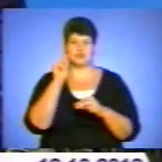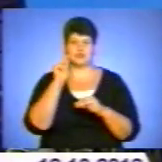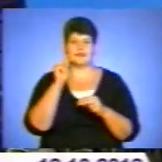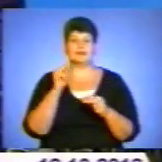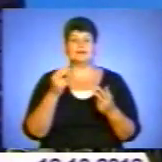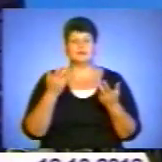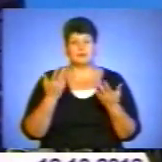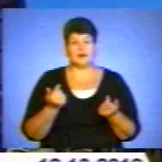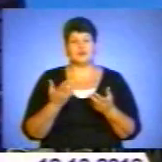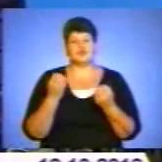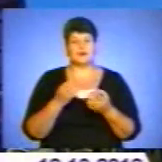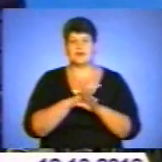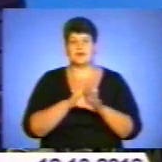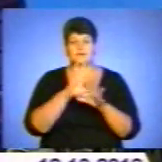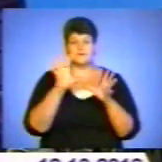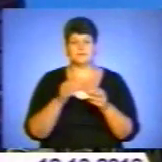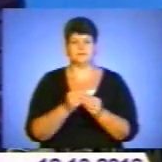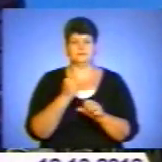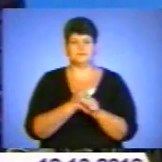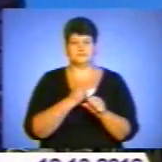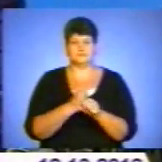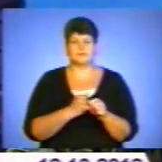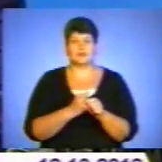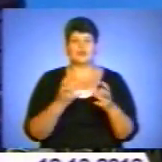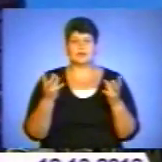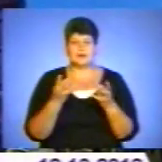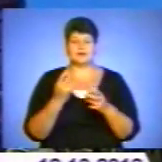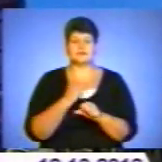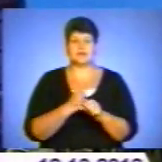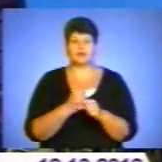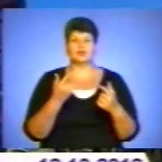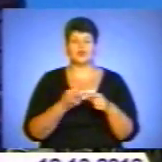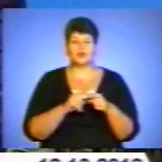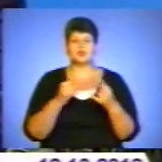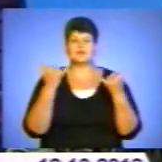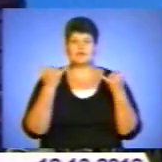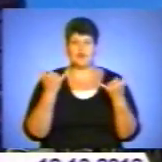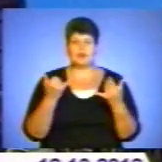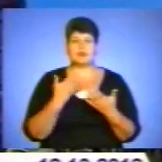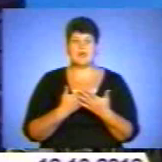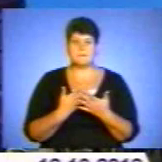ще далеко не все сделано, що треба було б зробити. Але вже те, що сьогодні, наприклад,